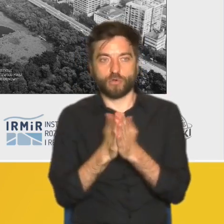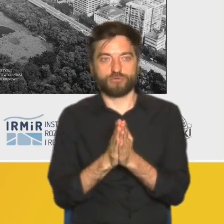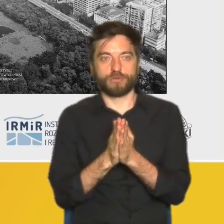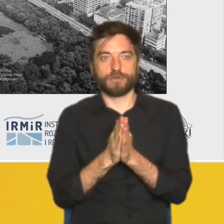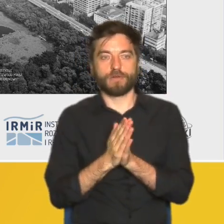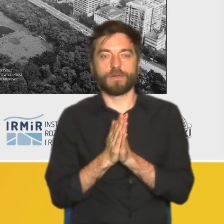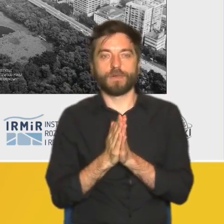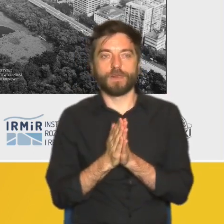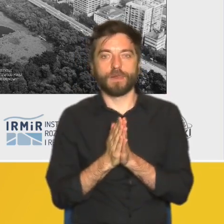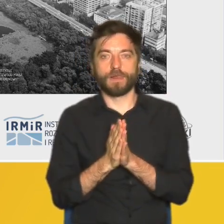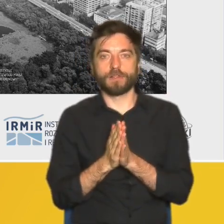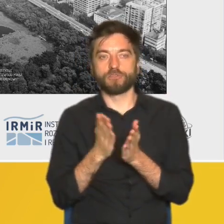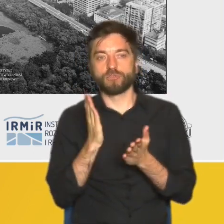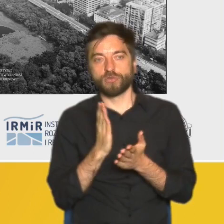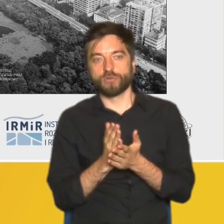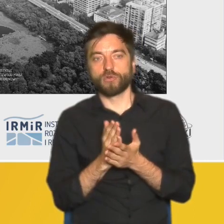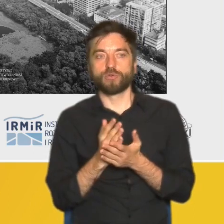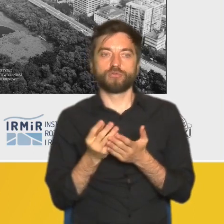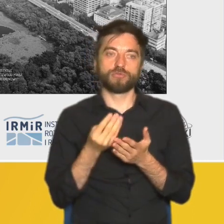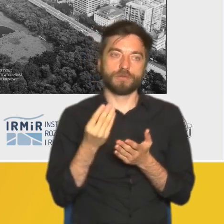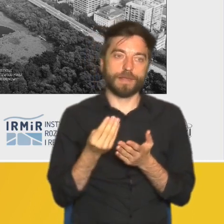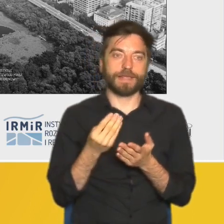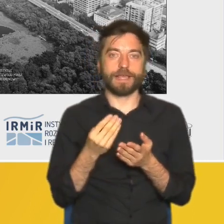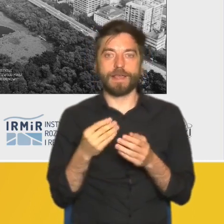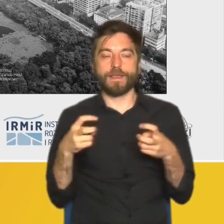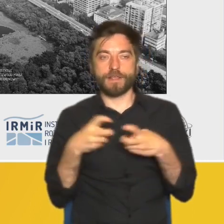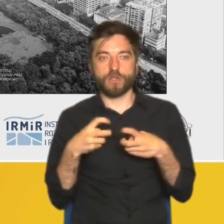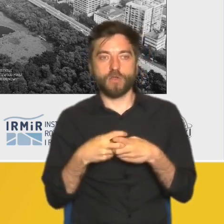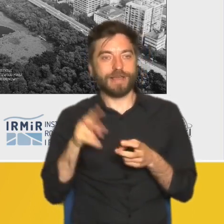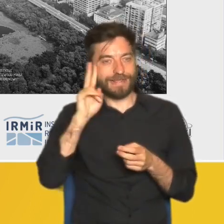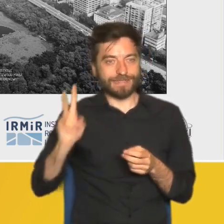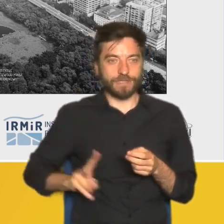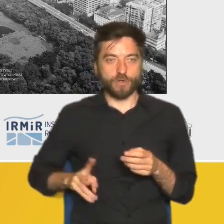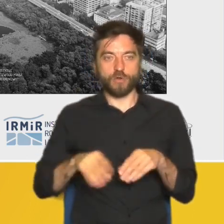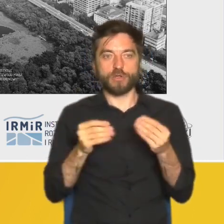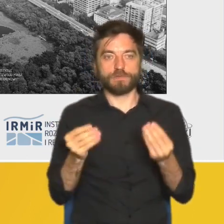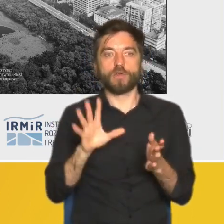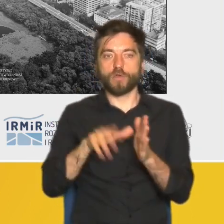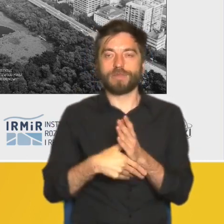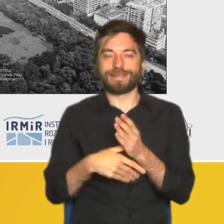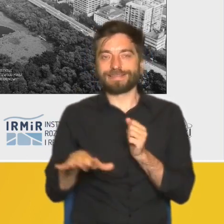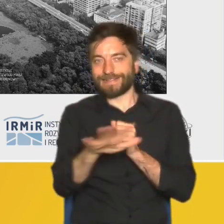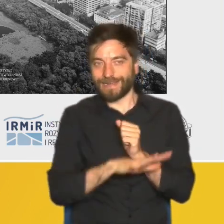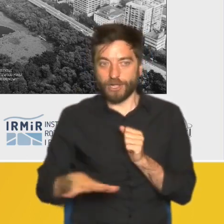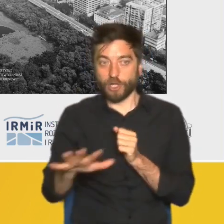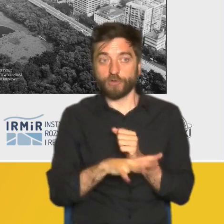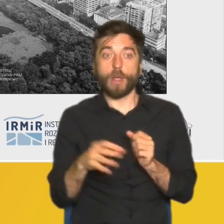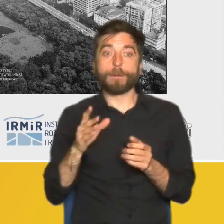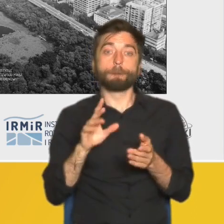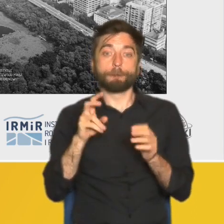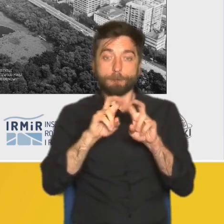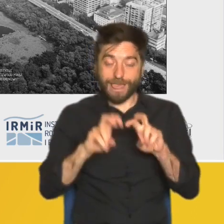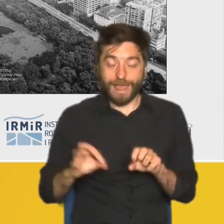która nie wiem, czy już się znajduje, czy za chwilę znajdzie się na stronach Instytutu Rozwoju Miast i Regionów, gdzie również te badania jakościowe